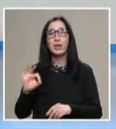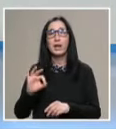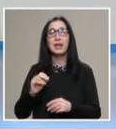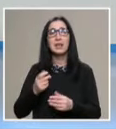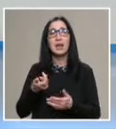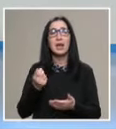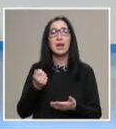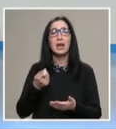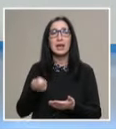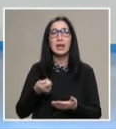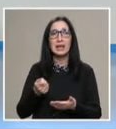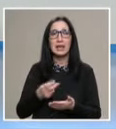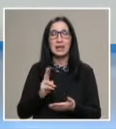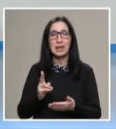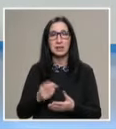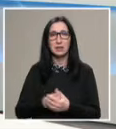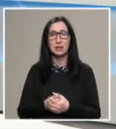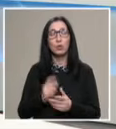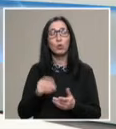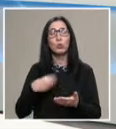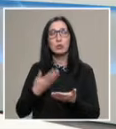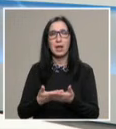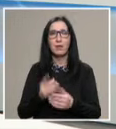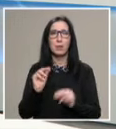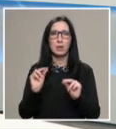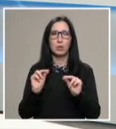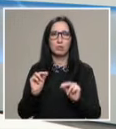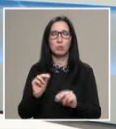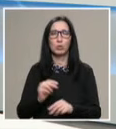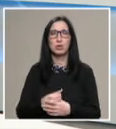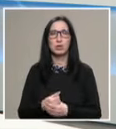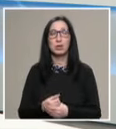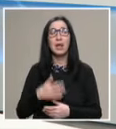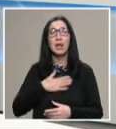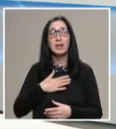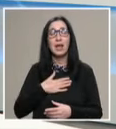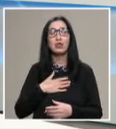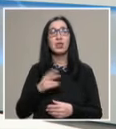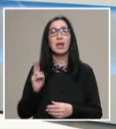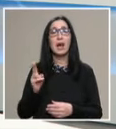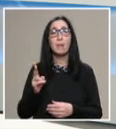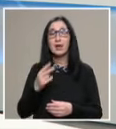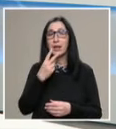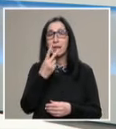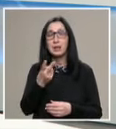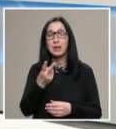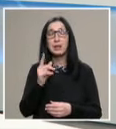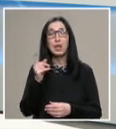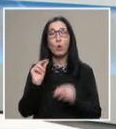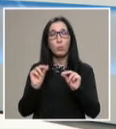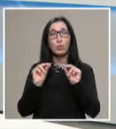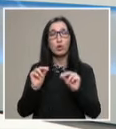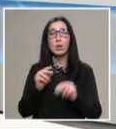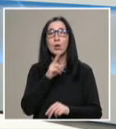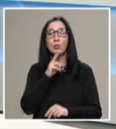са вписвати в документите, които издаваме на курсистите. Нашата камера надникна и в едно обучение на